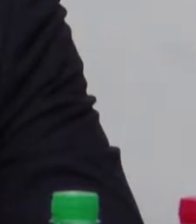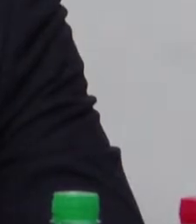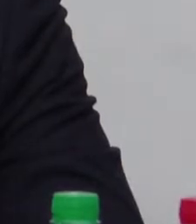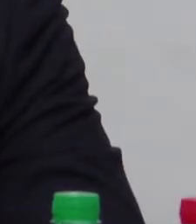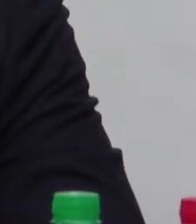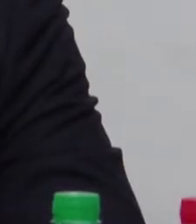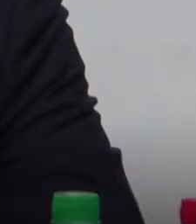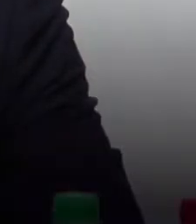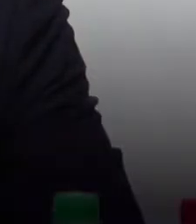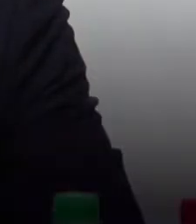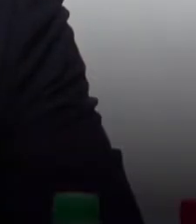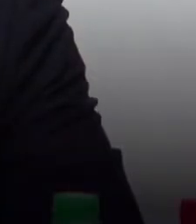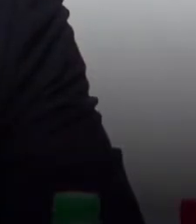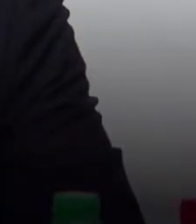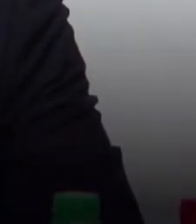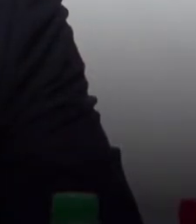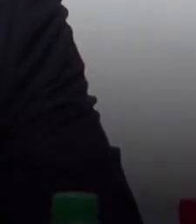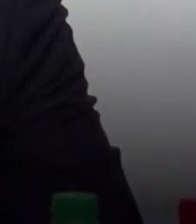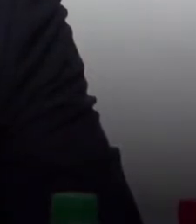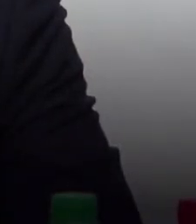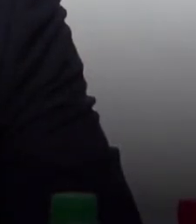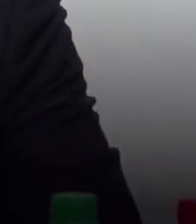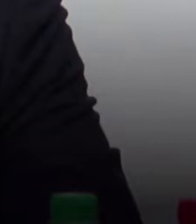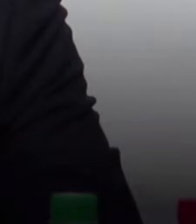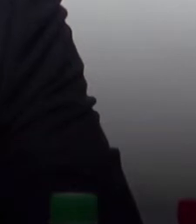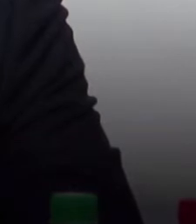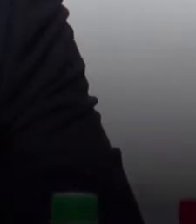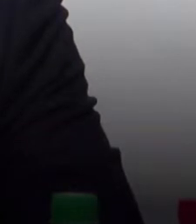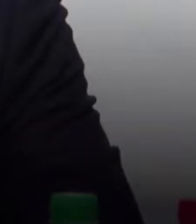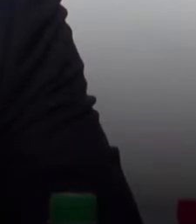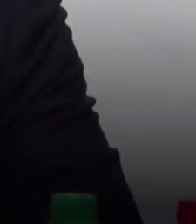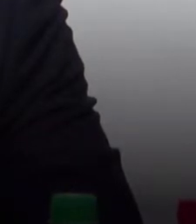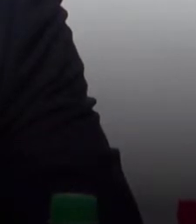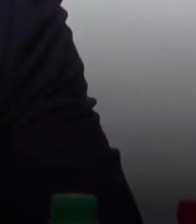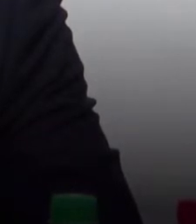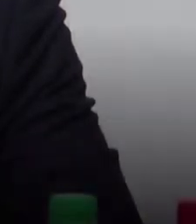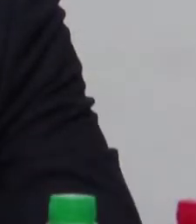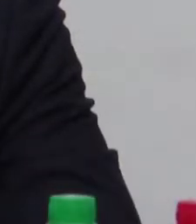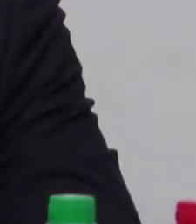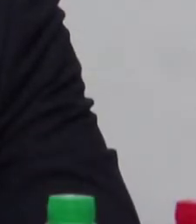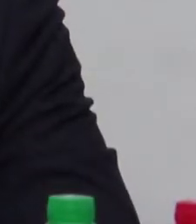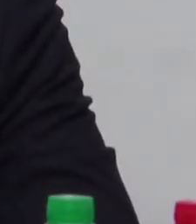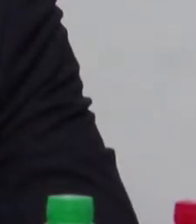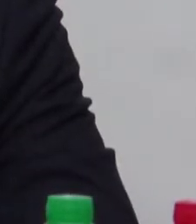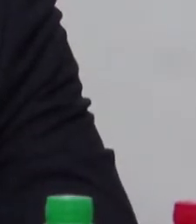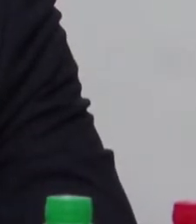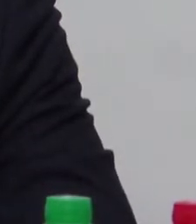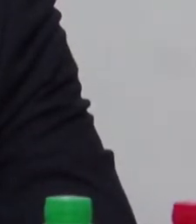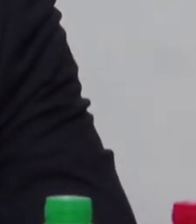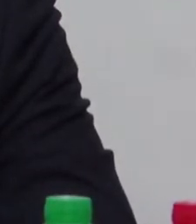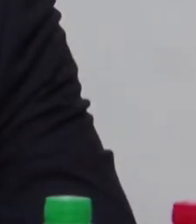Конкретно цілодобово взяли на контроль стан мереж, заповнення і так далі. Запланували четвер,